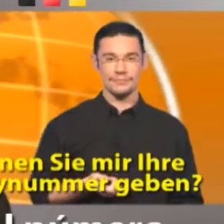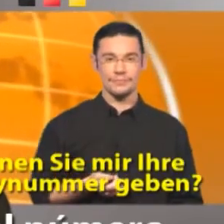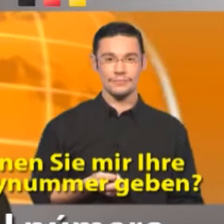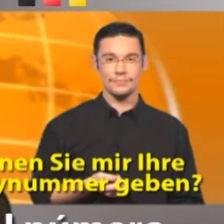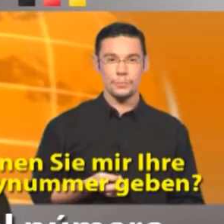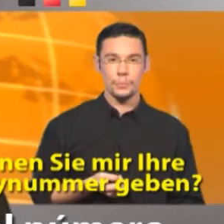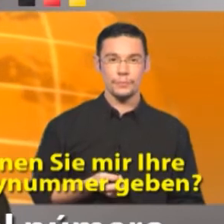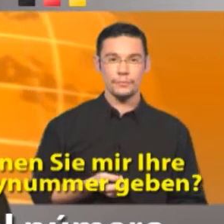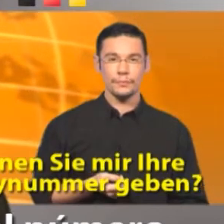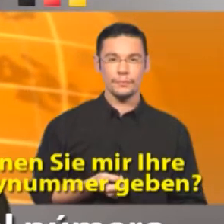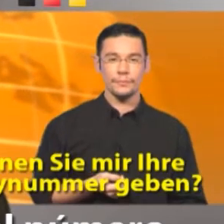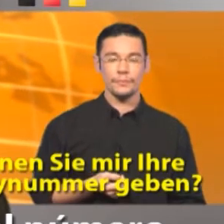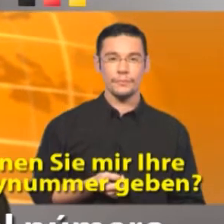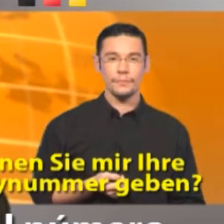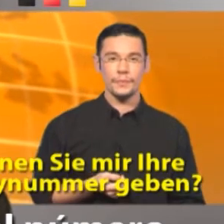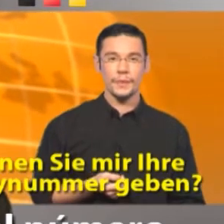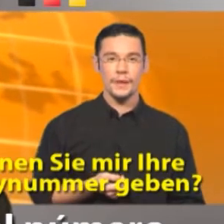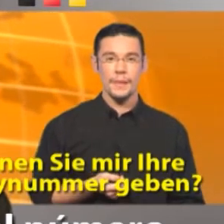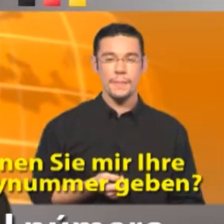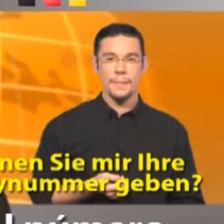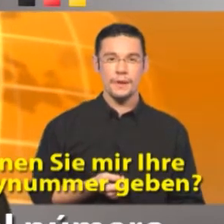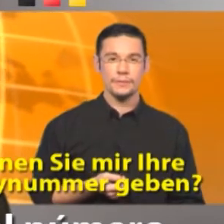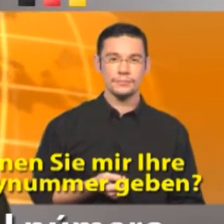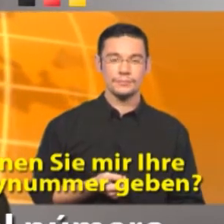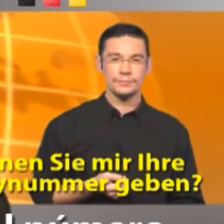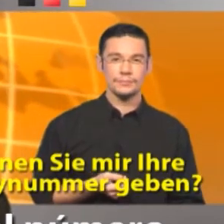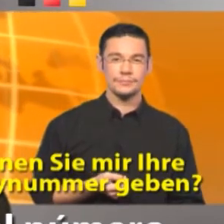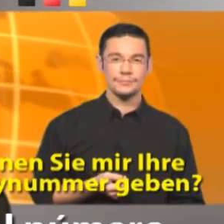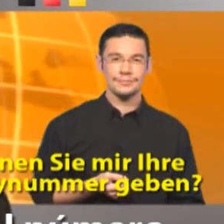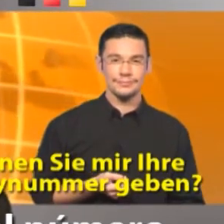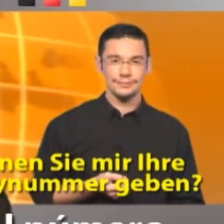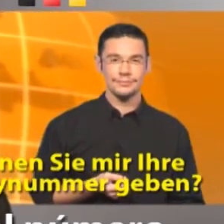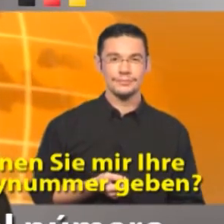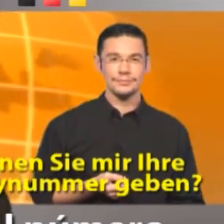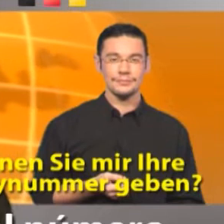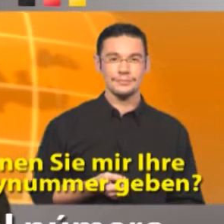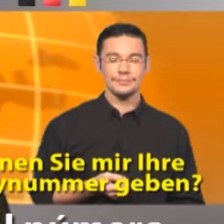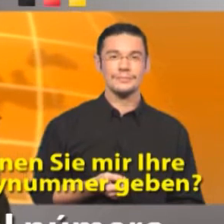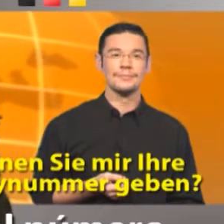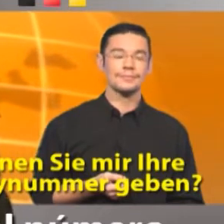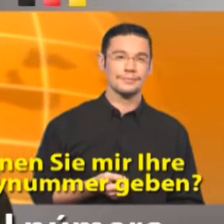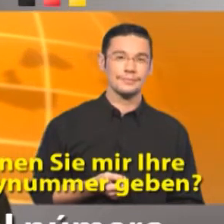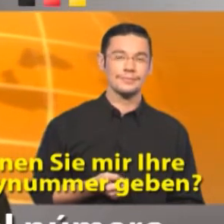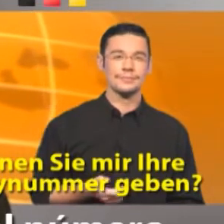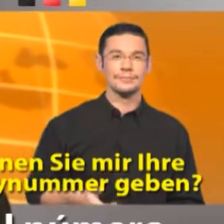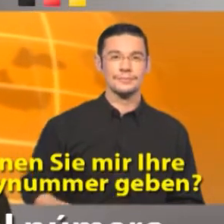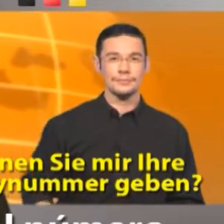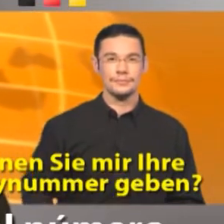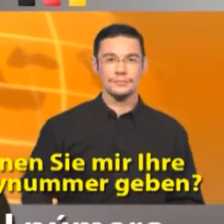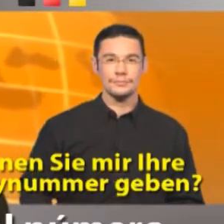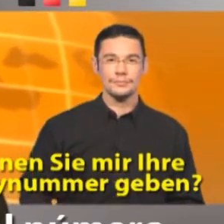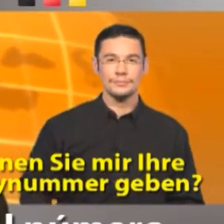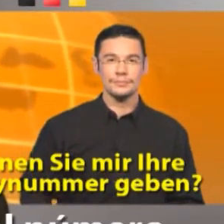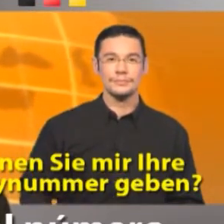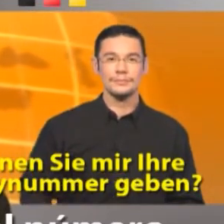Qual es el Número de su Móvil? Qual es el Número de